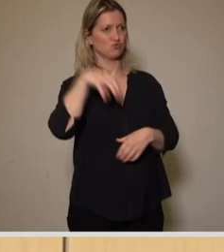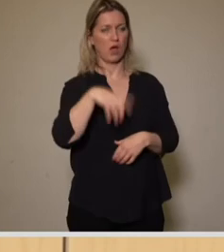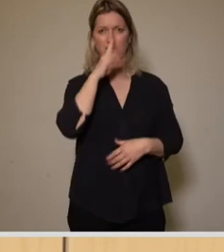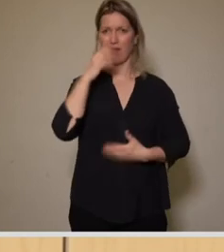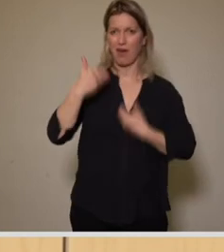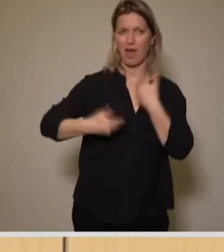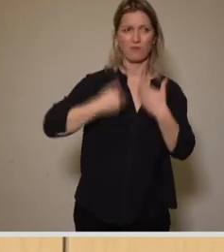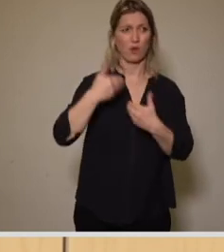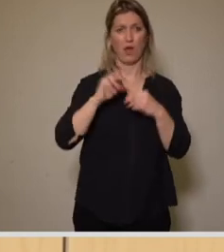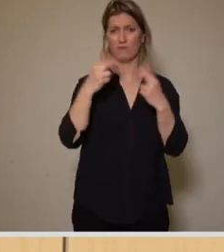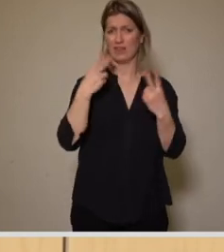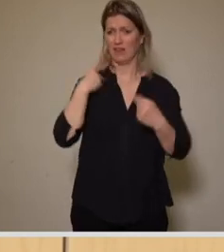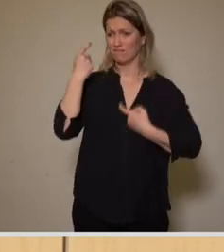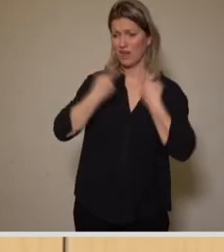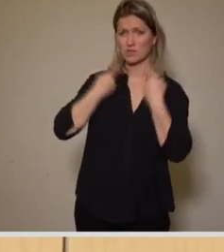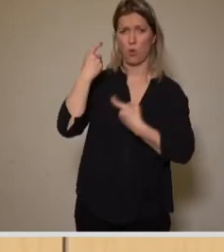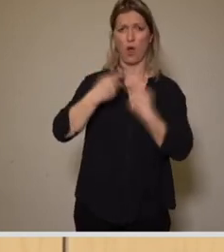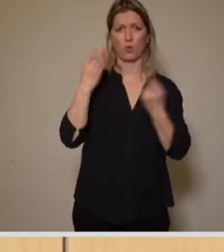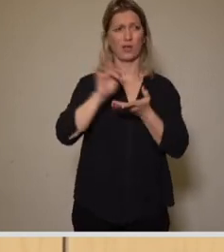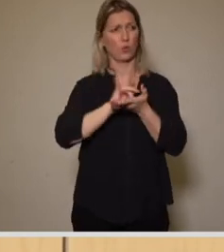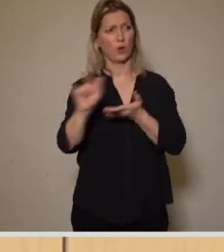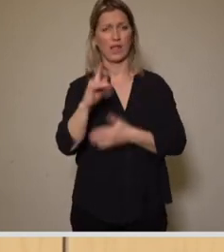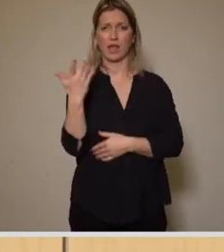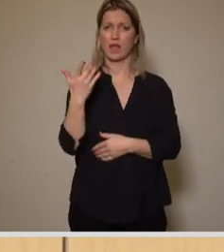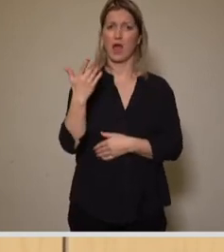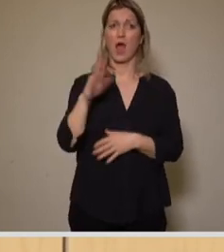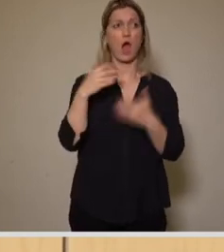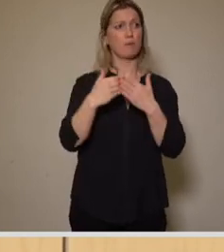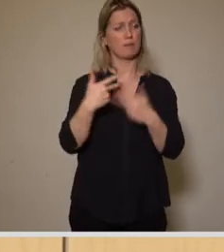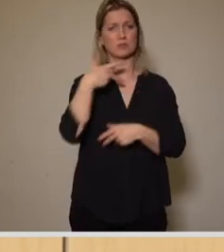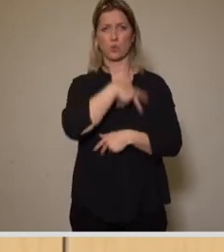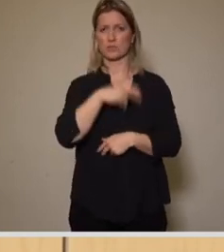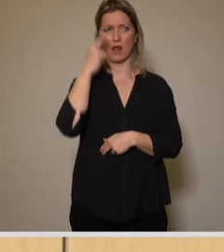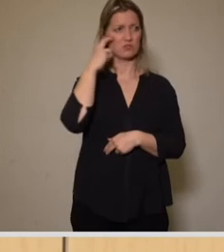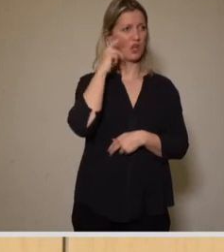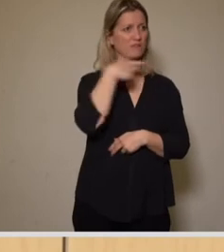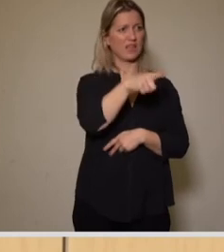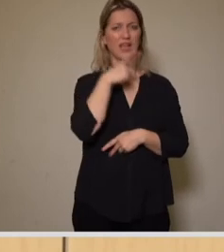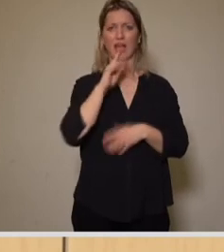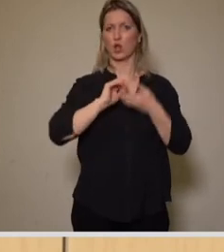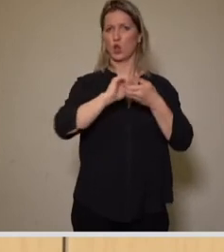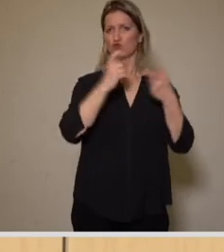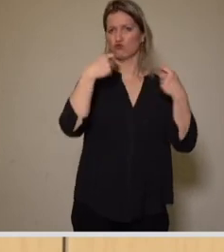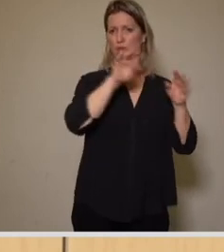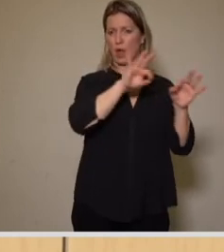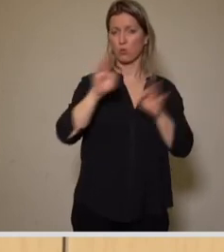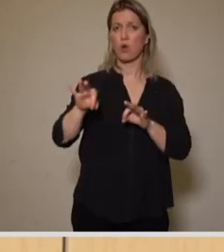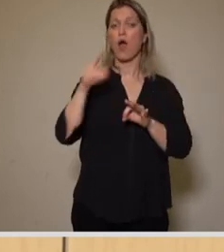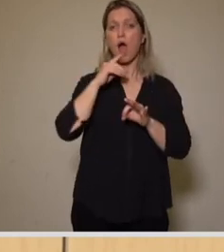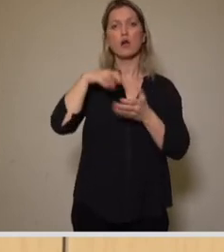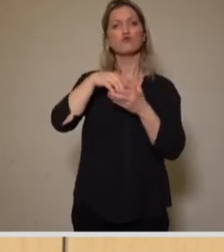Versorgung, der Hygiene, des sozialen, aber eben auch genossenschaftlichen Wohnungsbaus. Daneben die Weiterentwicklung des Stadtteils Pichen.